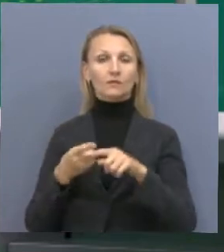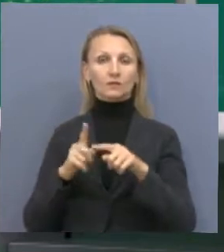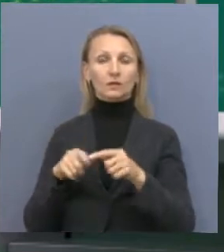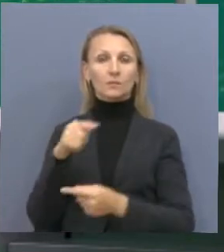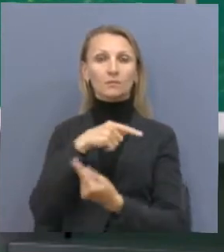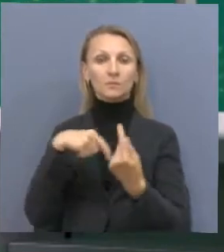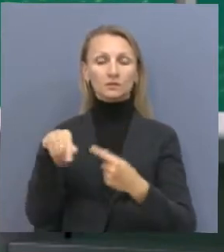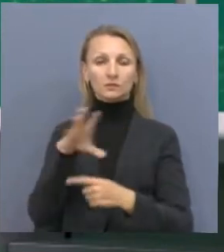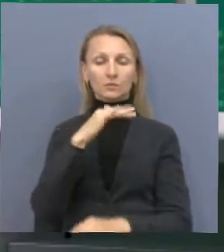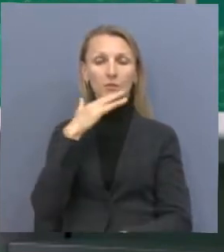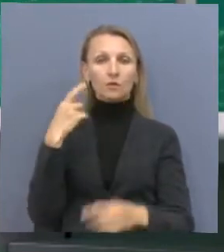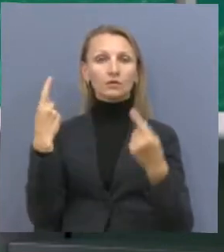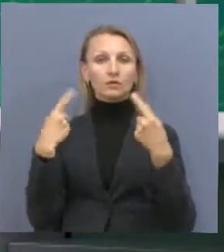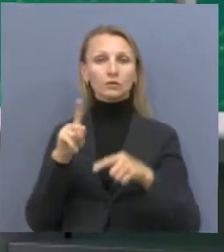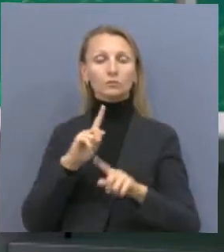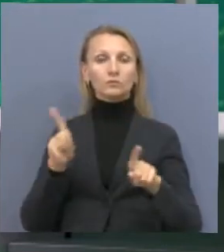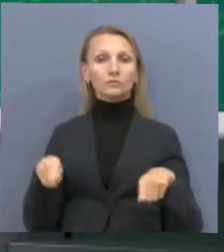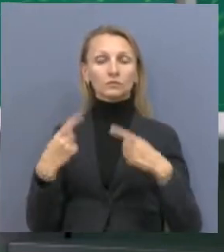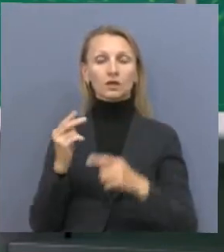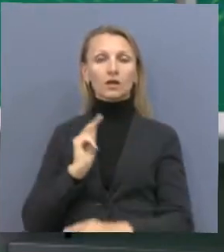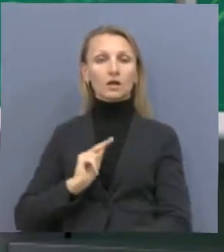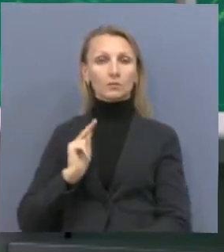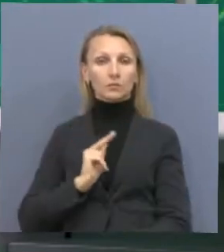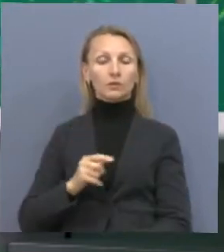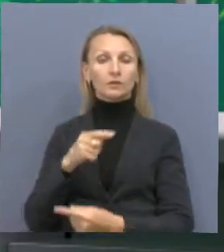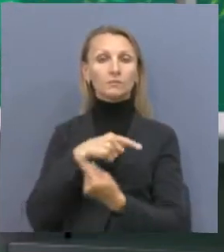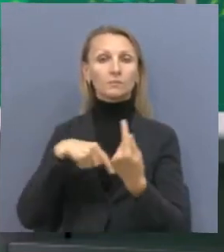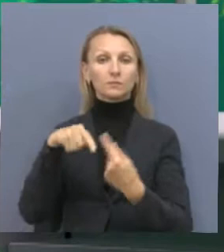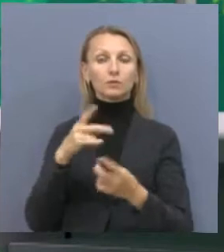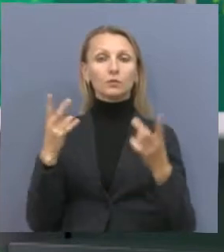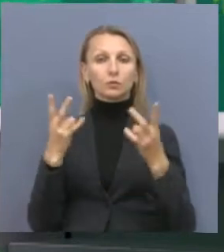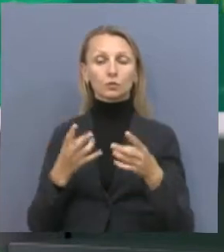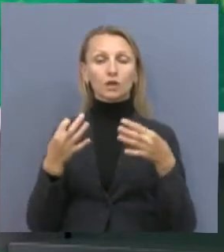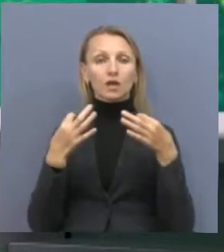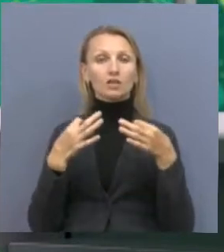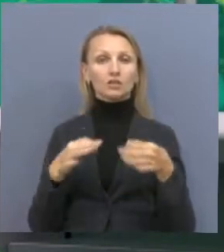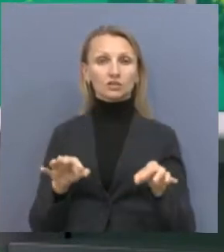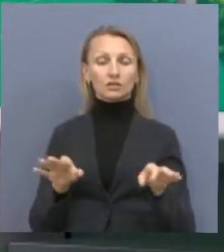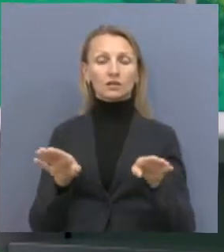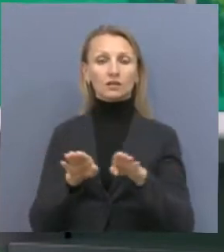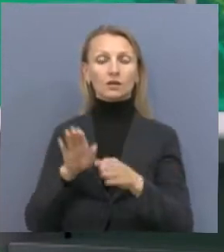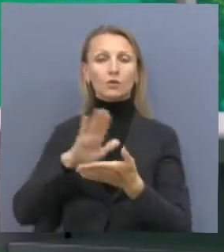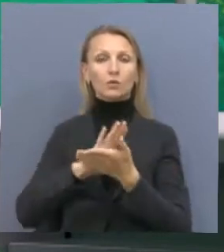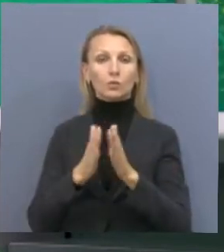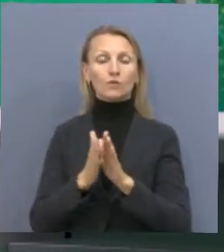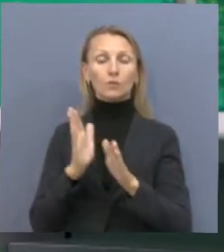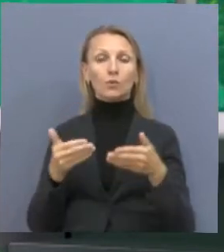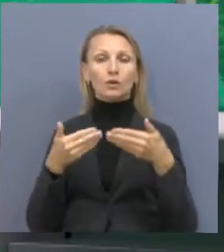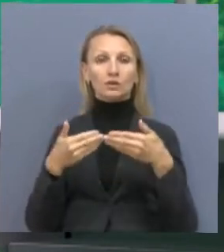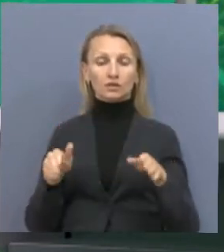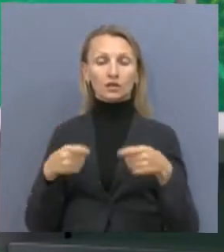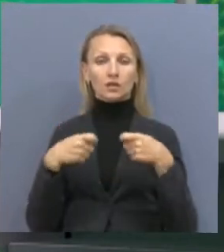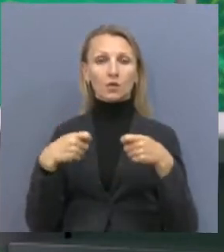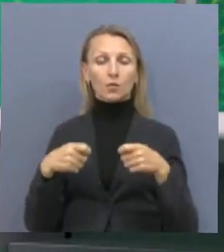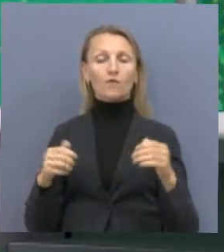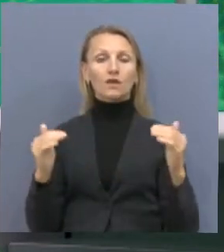бизнесу. Теперь, чтобы возобновить деятельность субъектов предпринимательства, необходимо разрешение. На таких условиях будут открыты торговые дома,